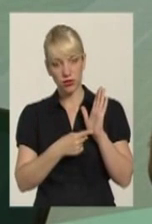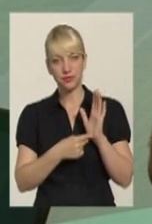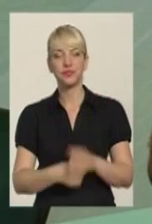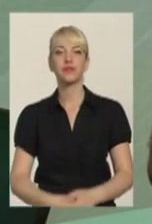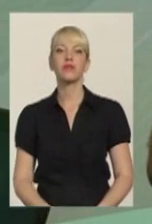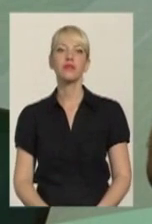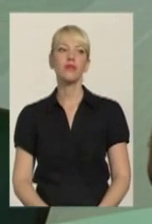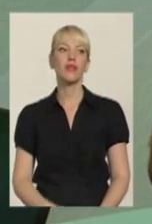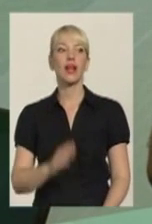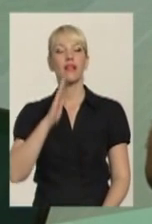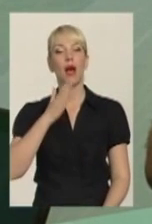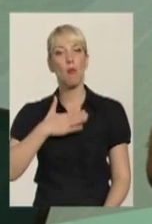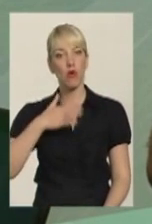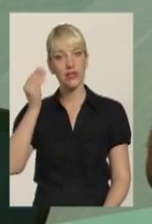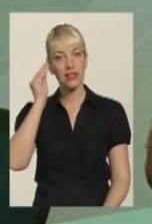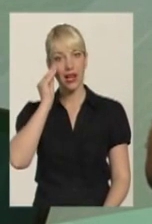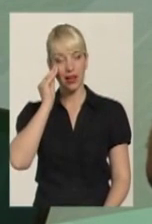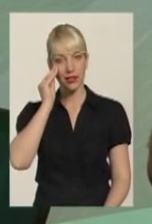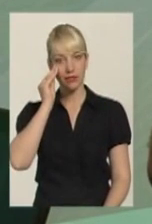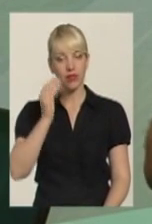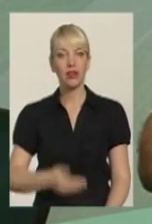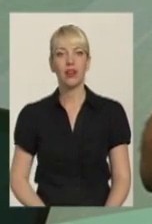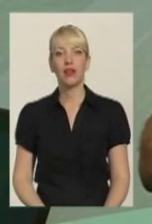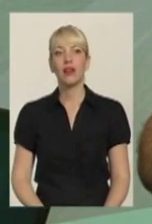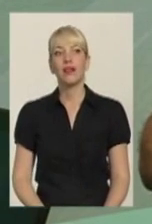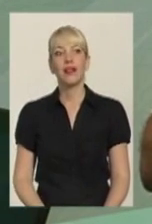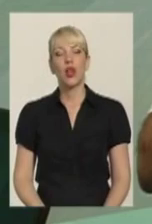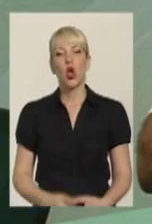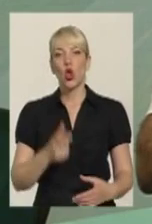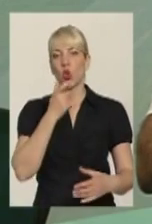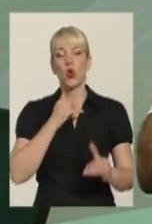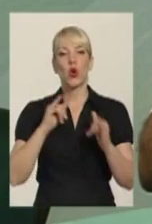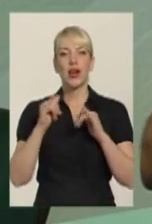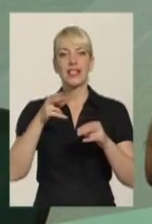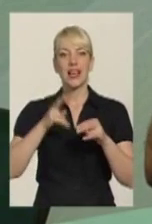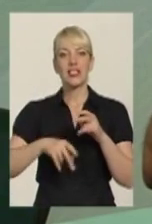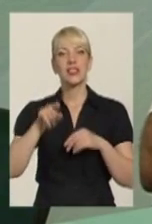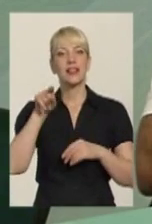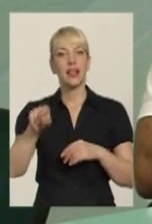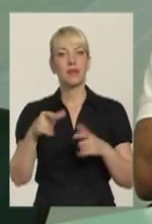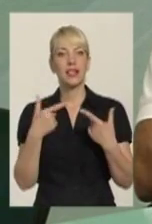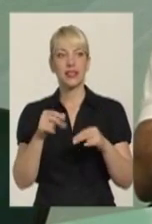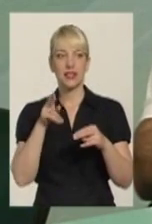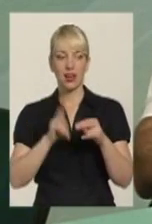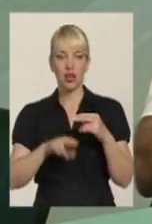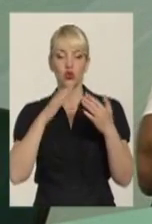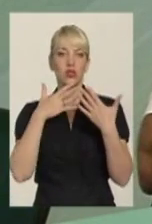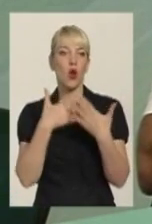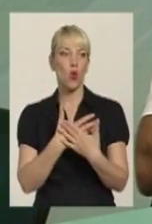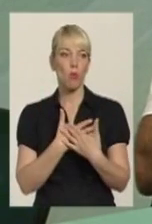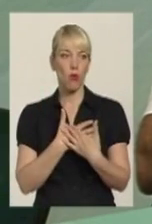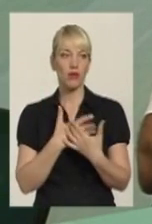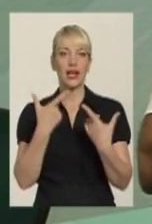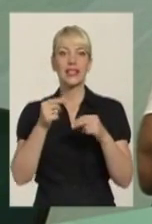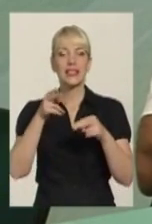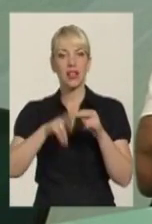На мій взгляд, толерантність закінчується там, де закінчується любов, де закінчується Бог,